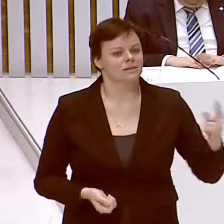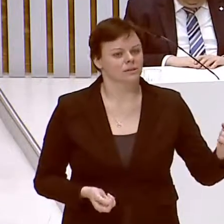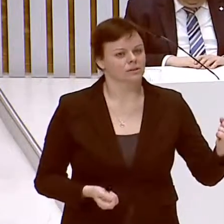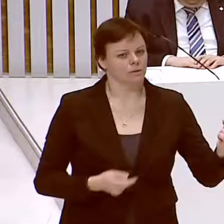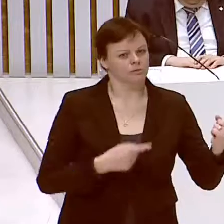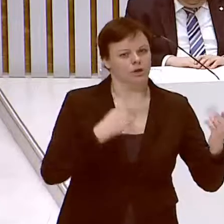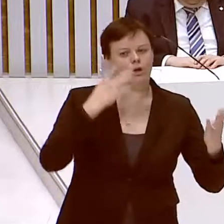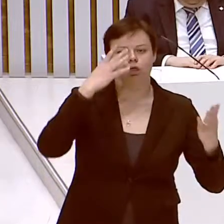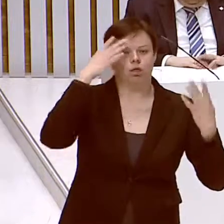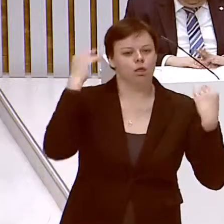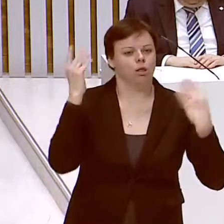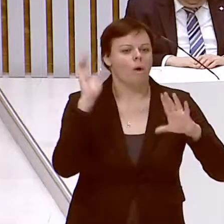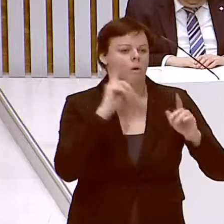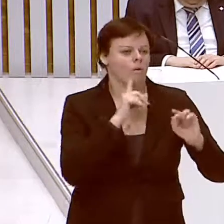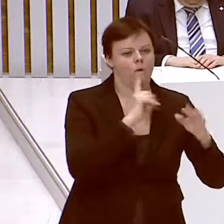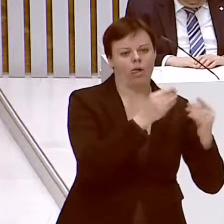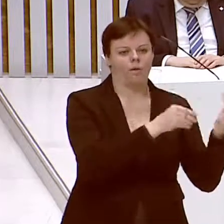Fällen.